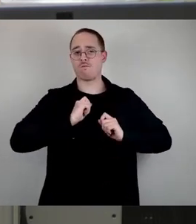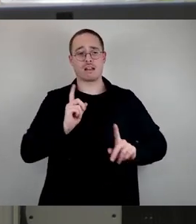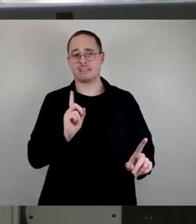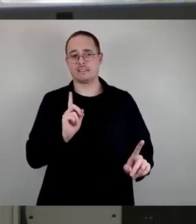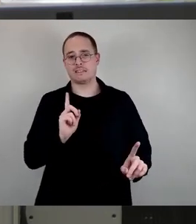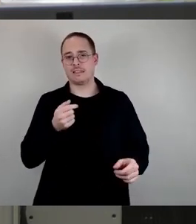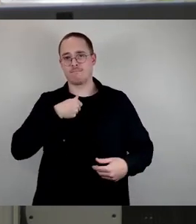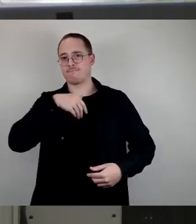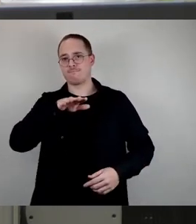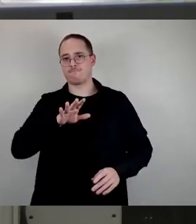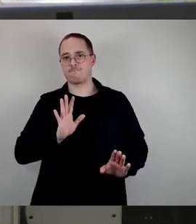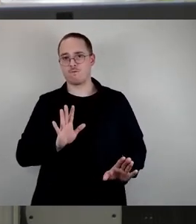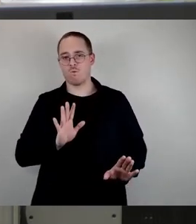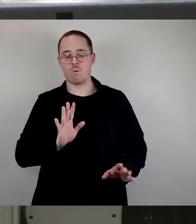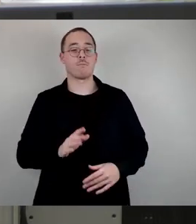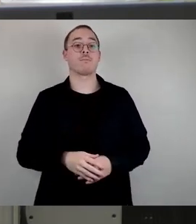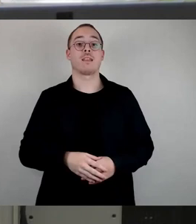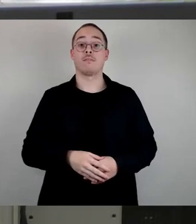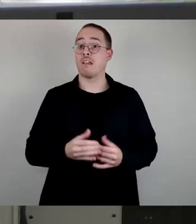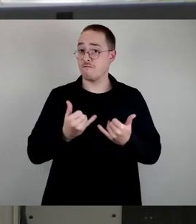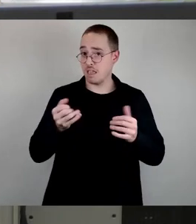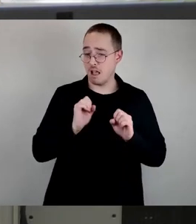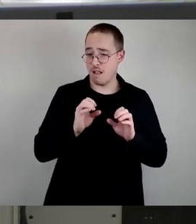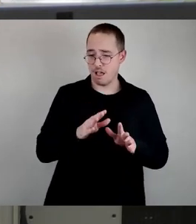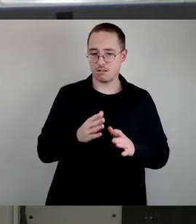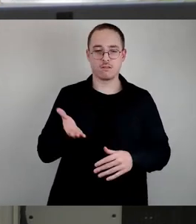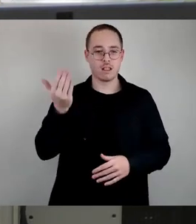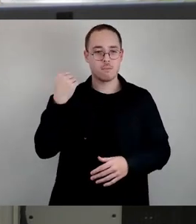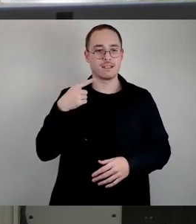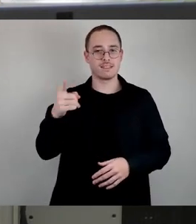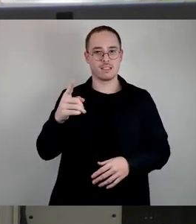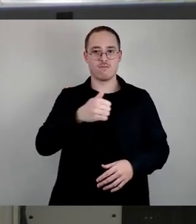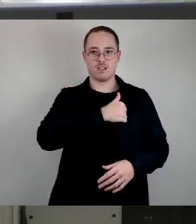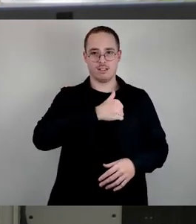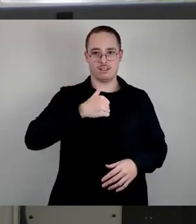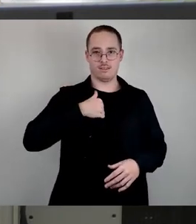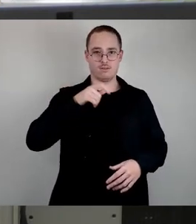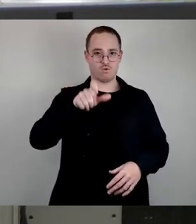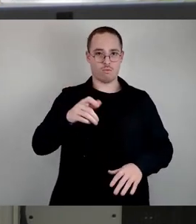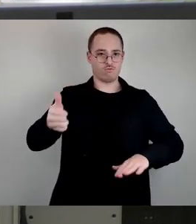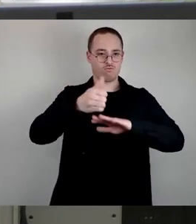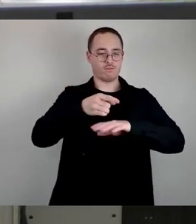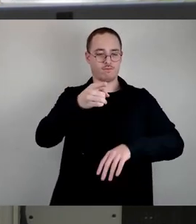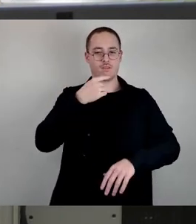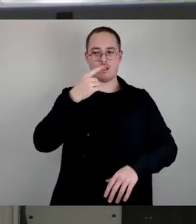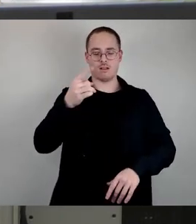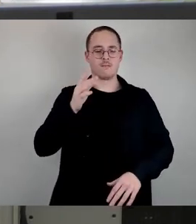Situation hatte, wo der Oberst am Ende einer solchen Schulung sich umdreht, nochmal mit seinen Soldaten spricht und sagt,